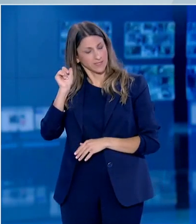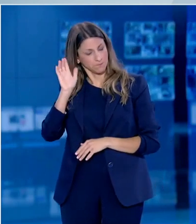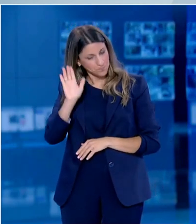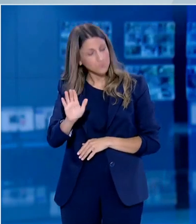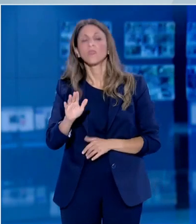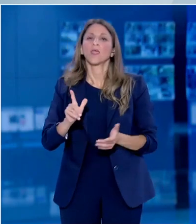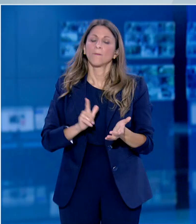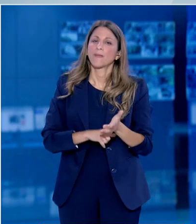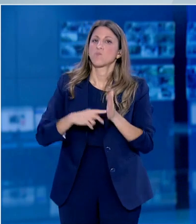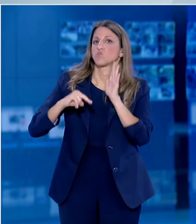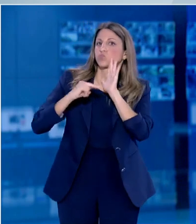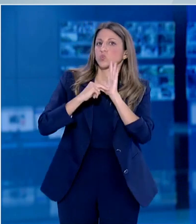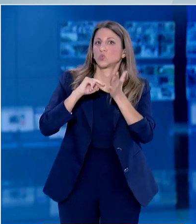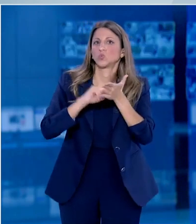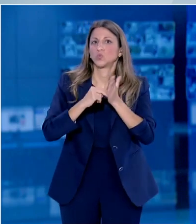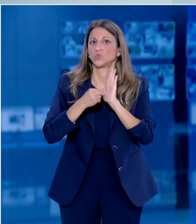Πρέπει να είμαστε προσεκτικοί.